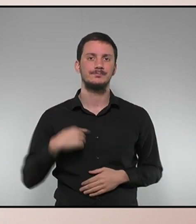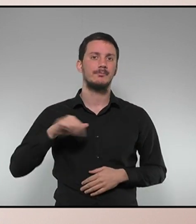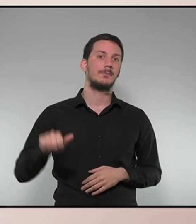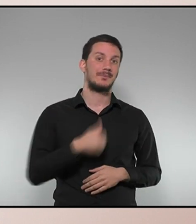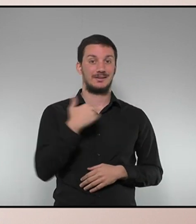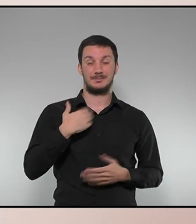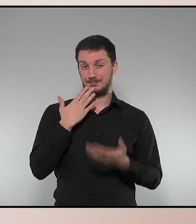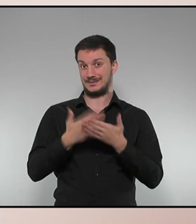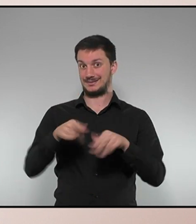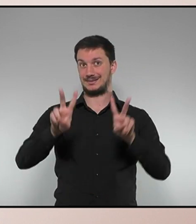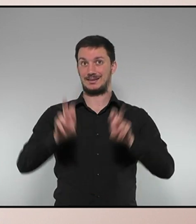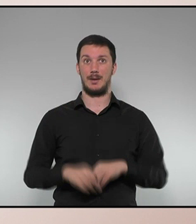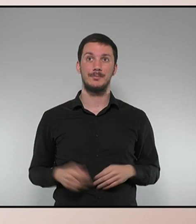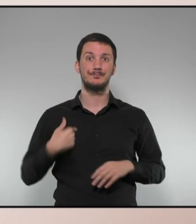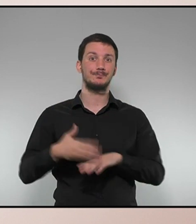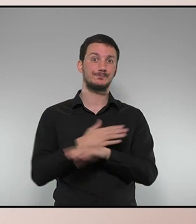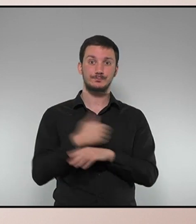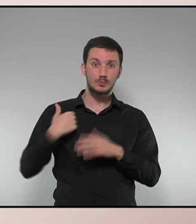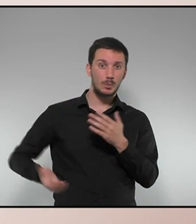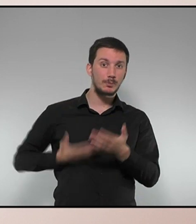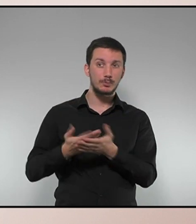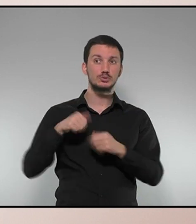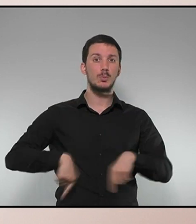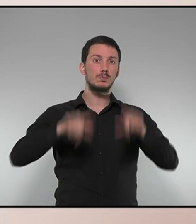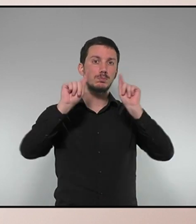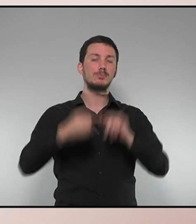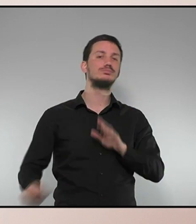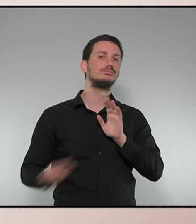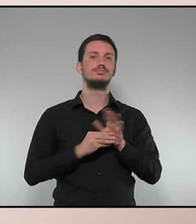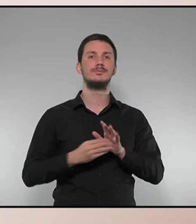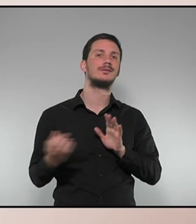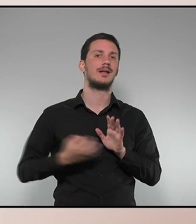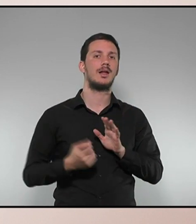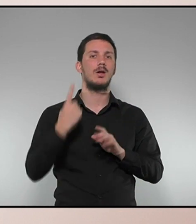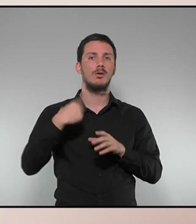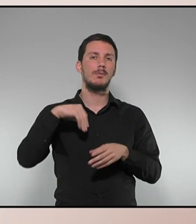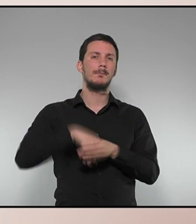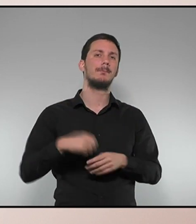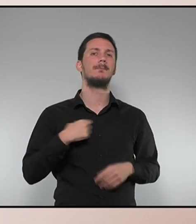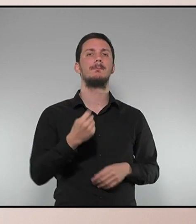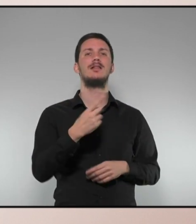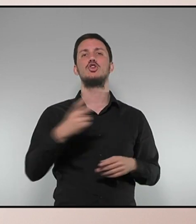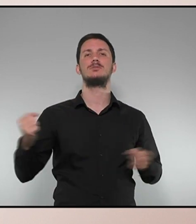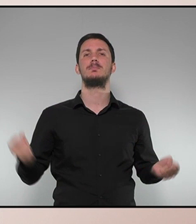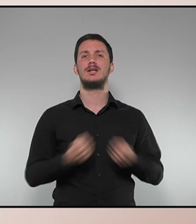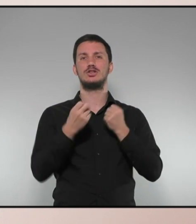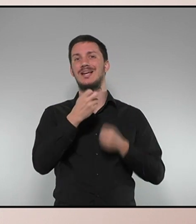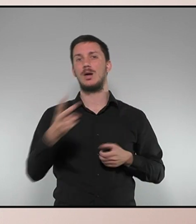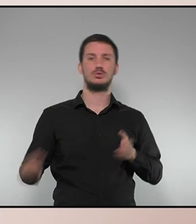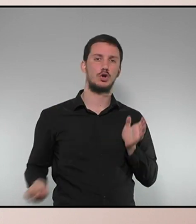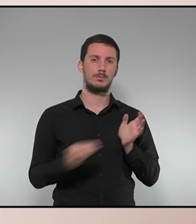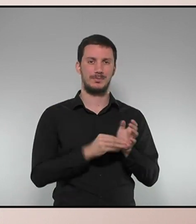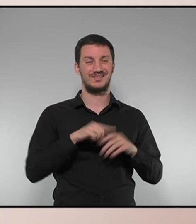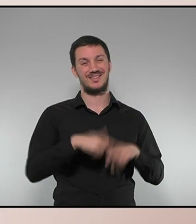-li aquest agreement. Com vostè deia, aquesta proposta de pressupostos inclou una dotació de més de 1.200 milions d'euros complementaris en el